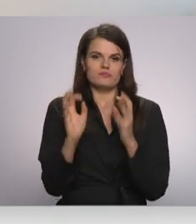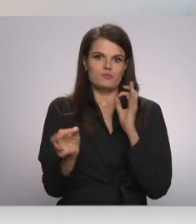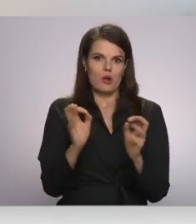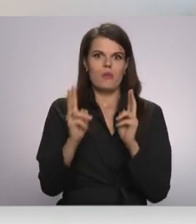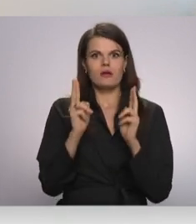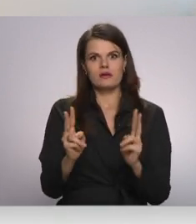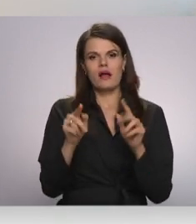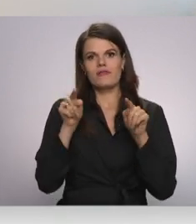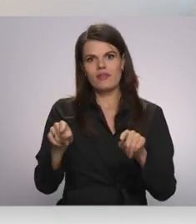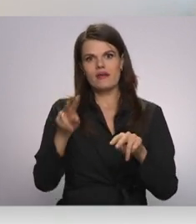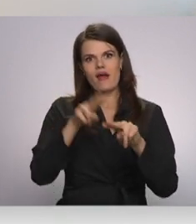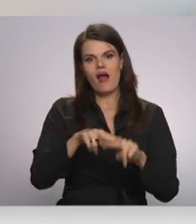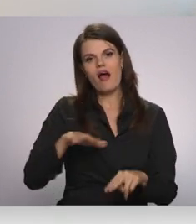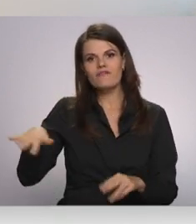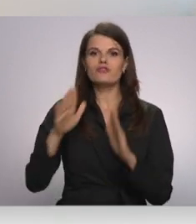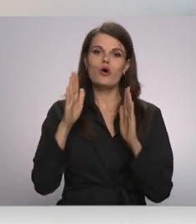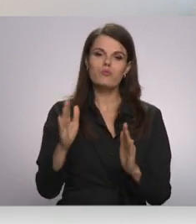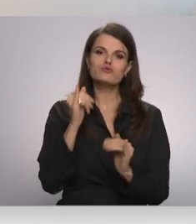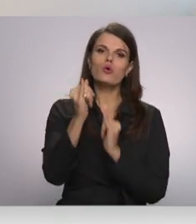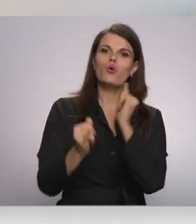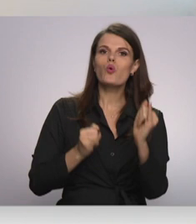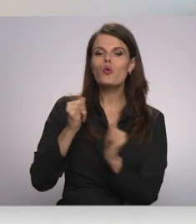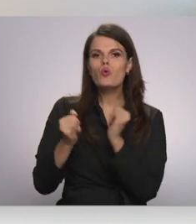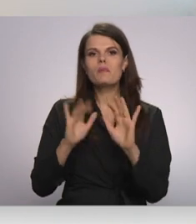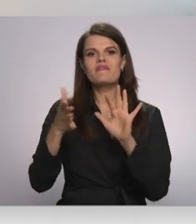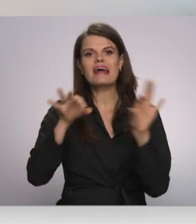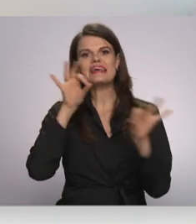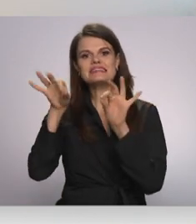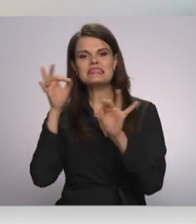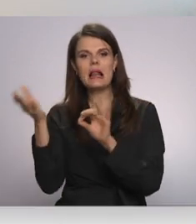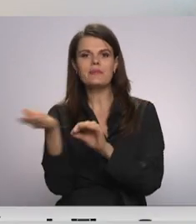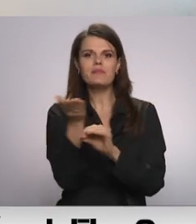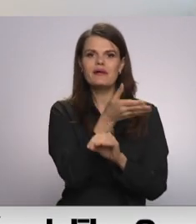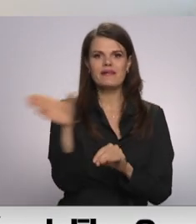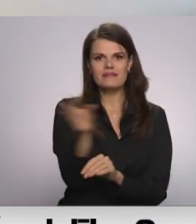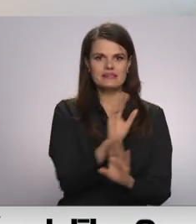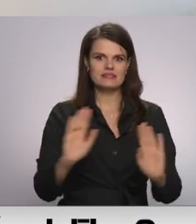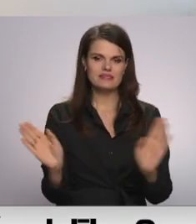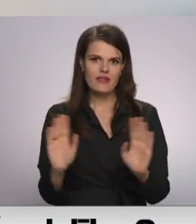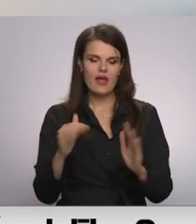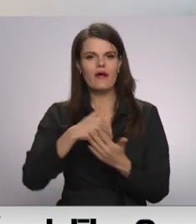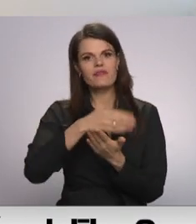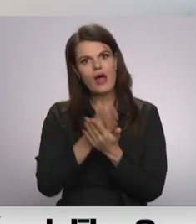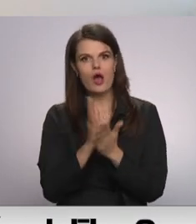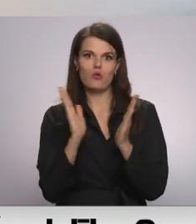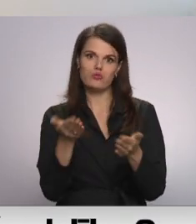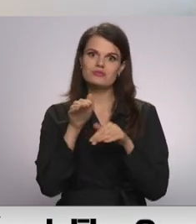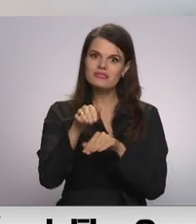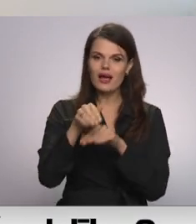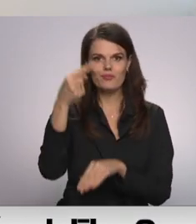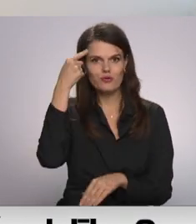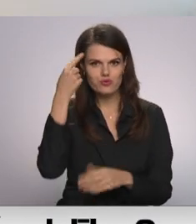šajā zonā tiks veikta kopšanas cirte vai izlases cirte, attiecīgi daļu kokus saglabājot.